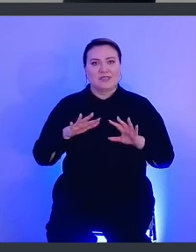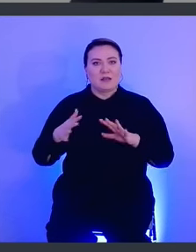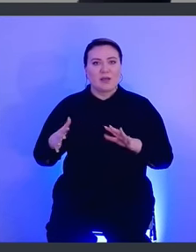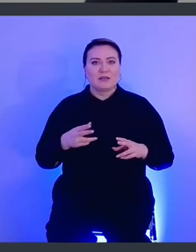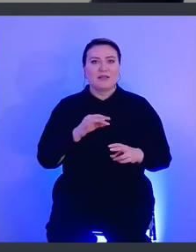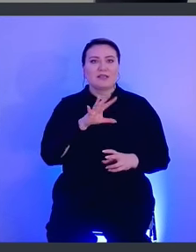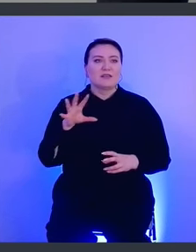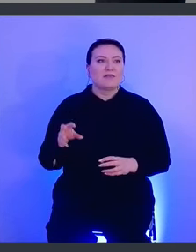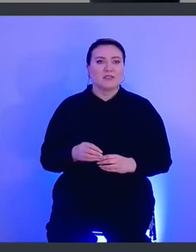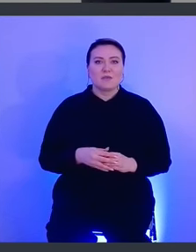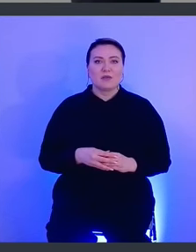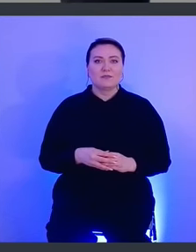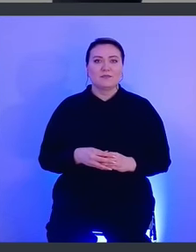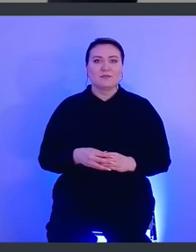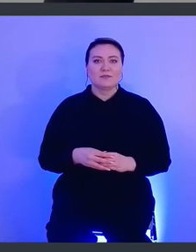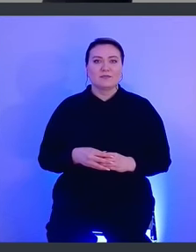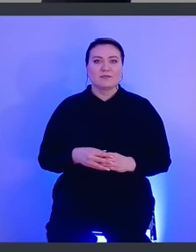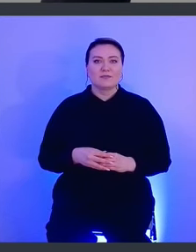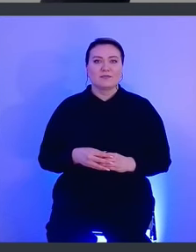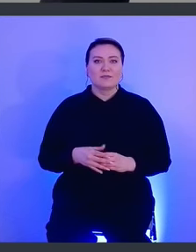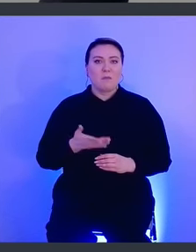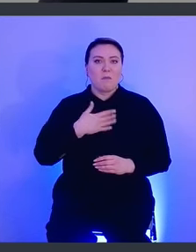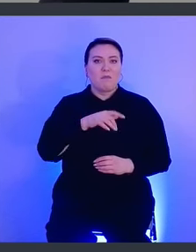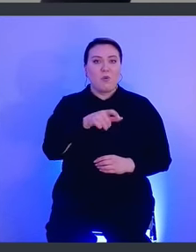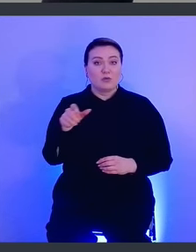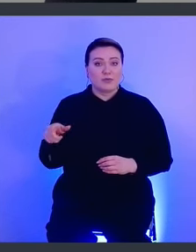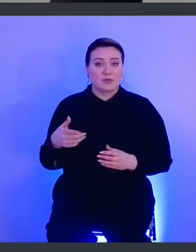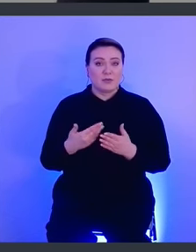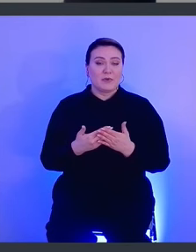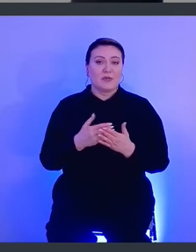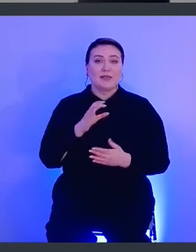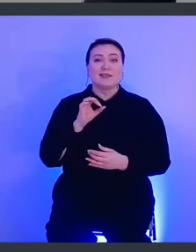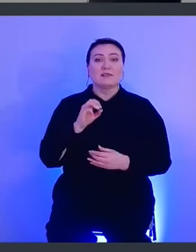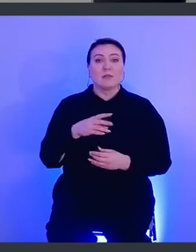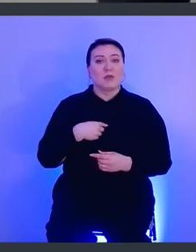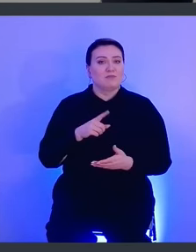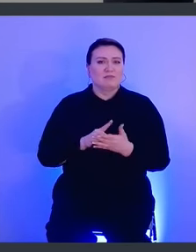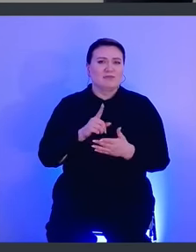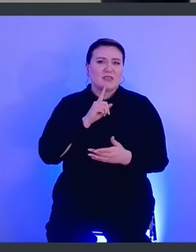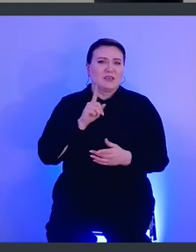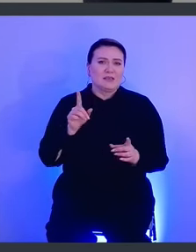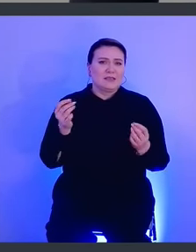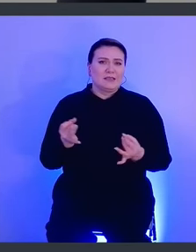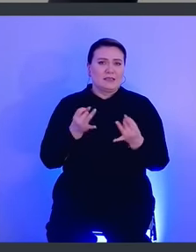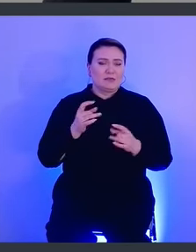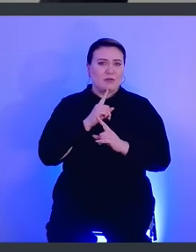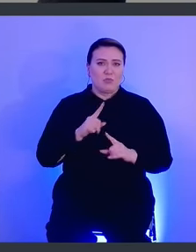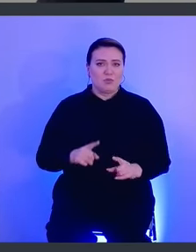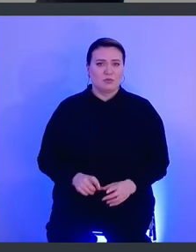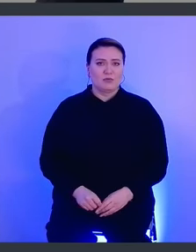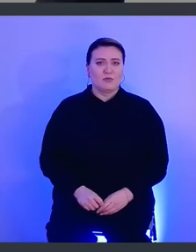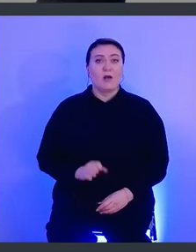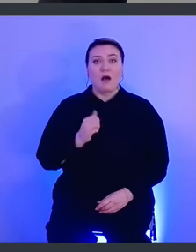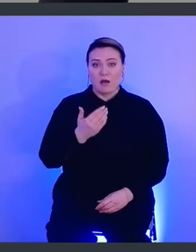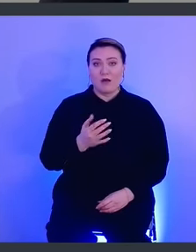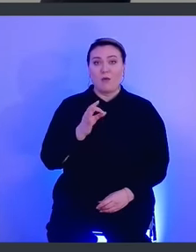со всеми пользователями. То есть, например, System нам будет не особо интересен. А